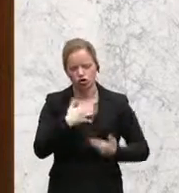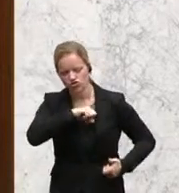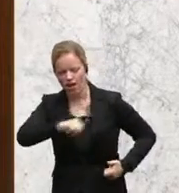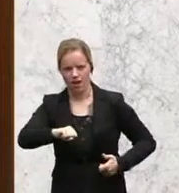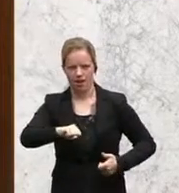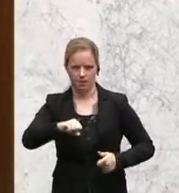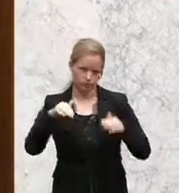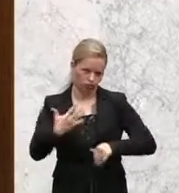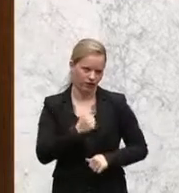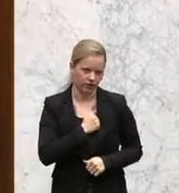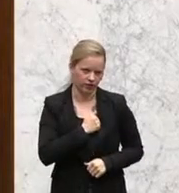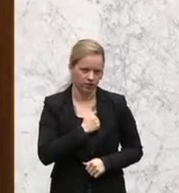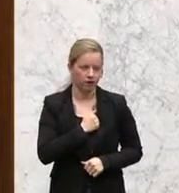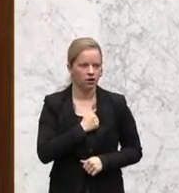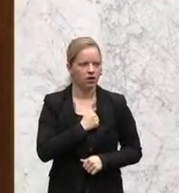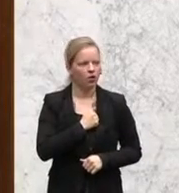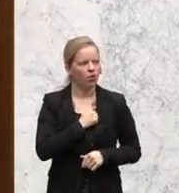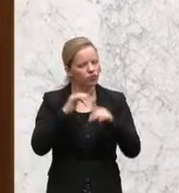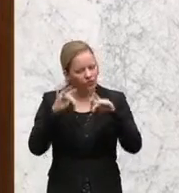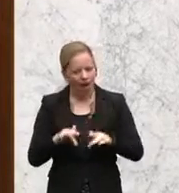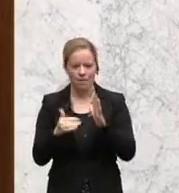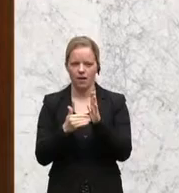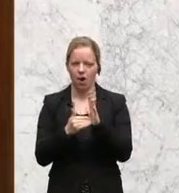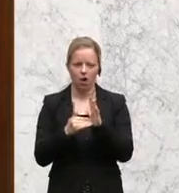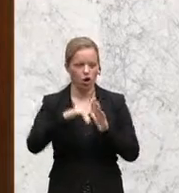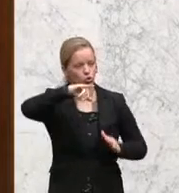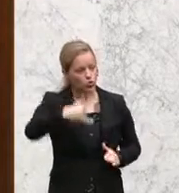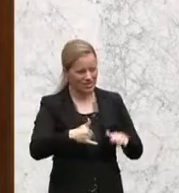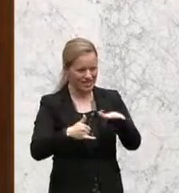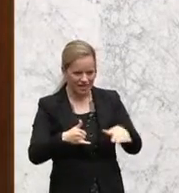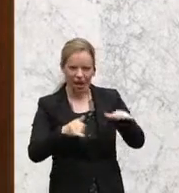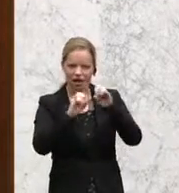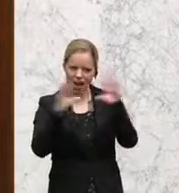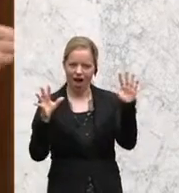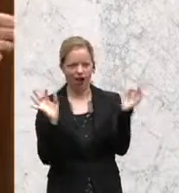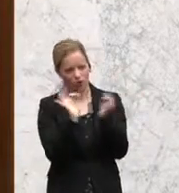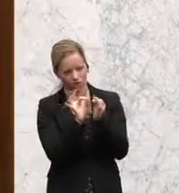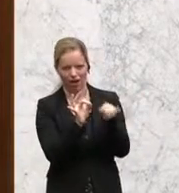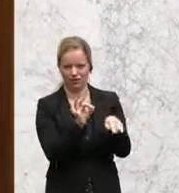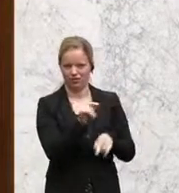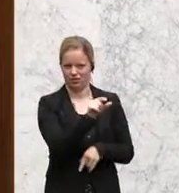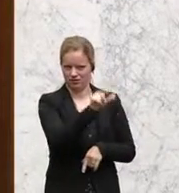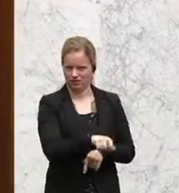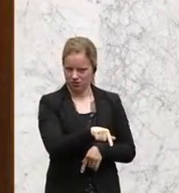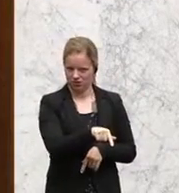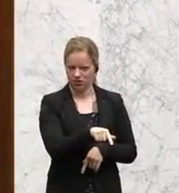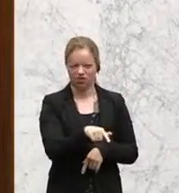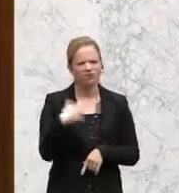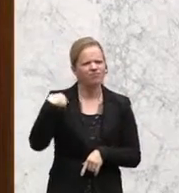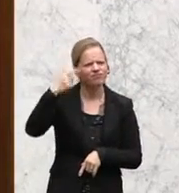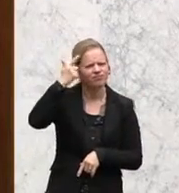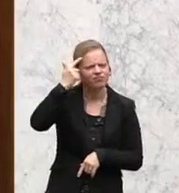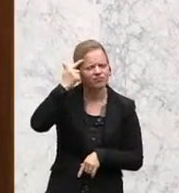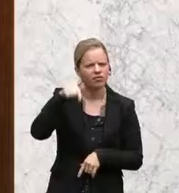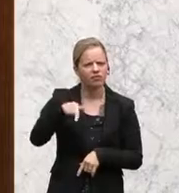und diesbezüglich auch einen klaren Ansprechpartner bei der Justiz brauchen. Sie kennen alle den tragischen Fall des Brunnenmarktes und